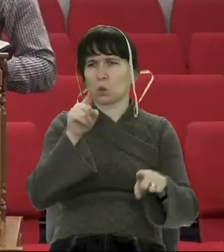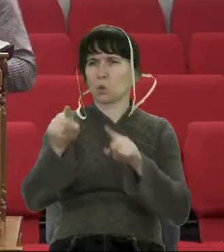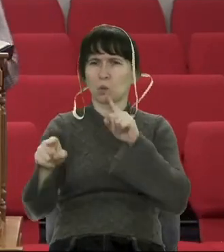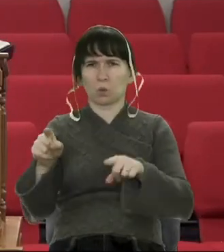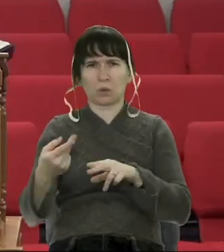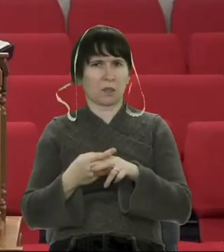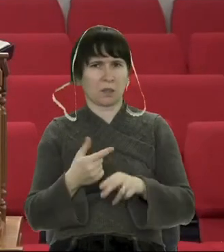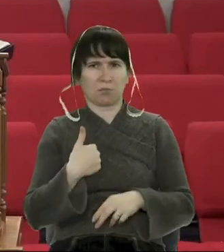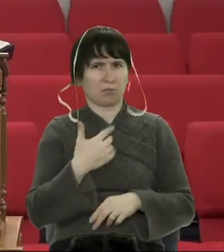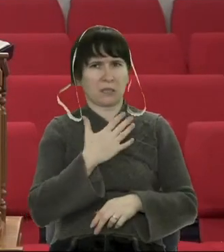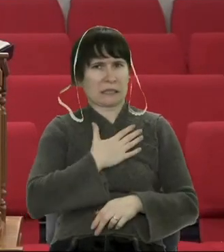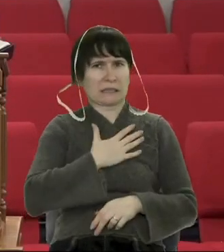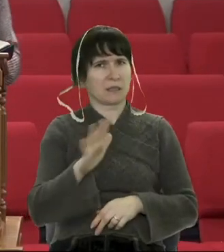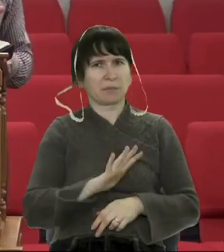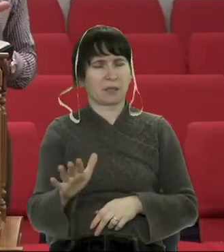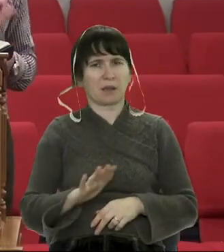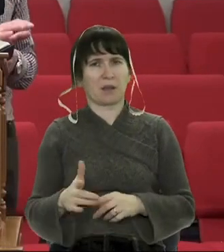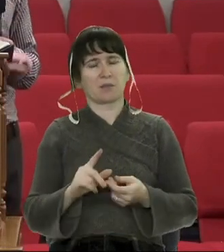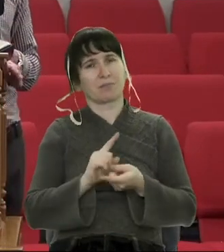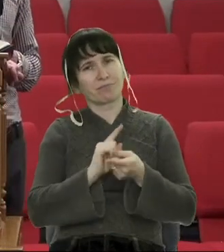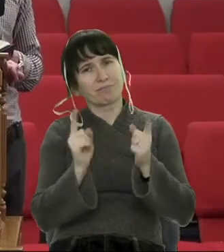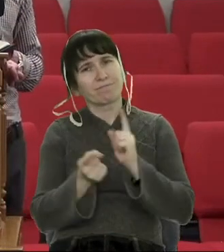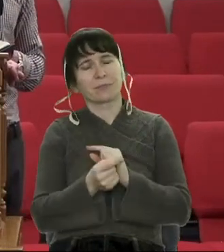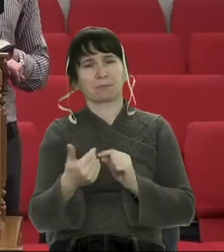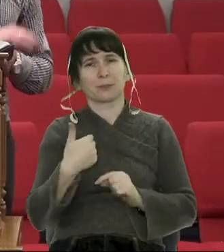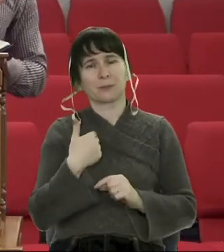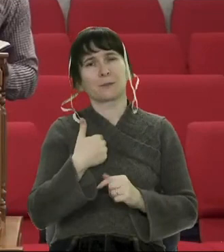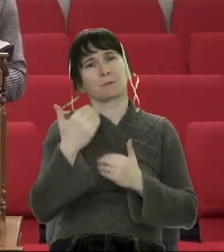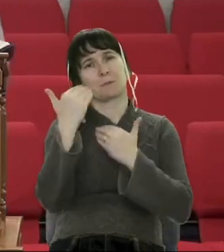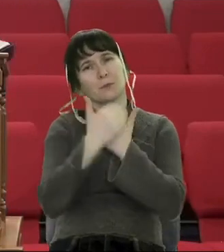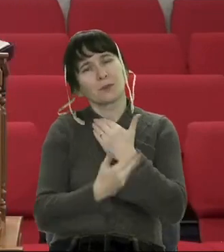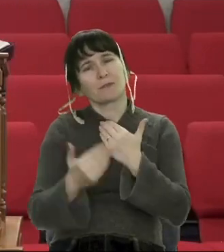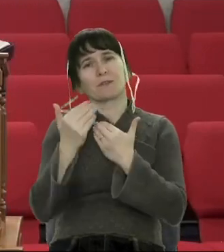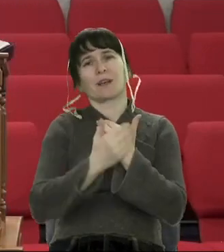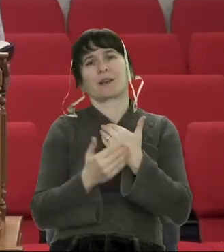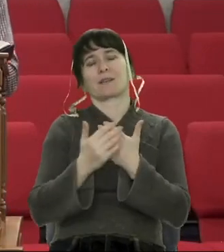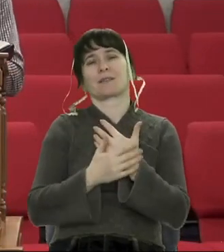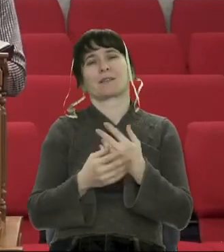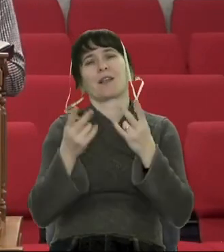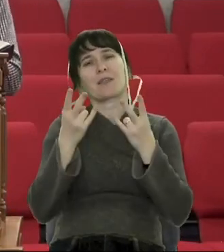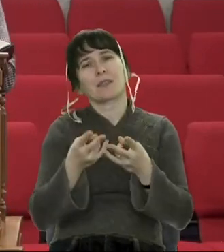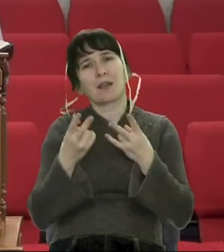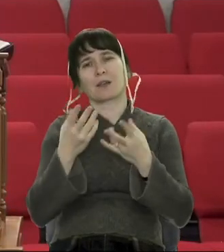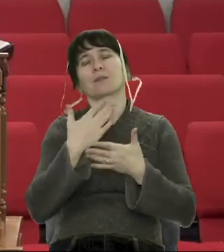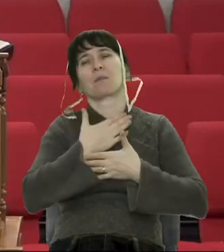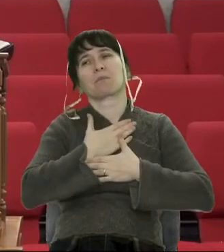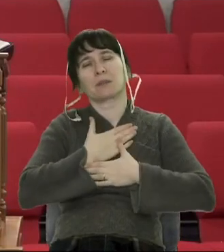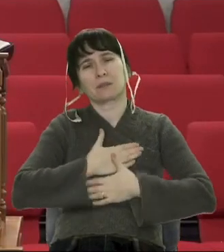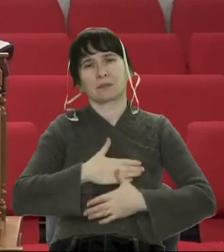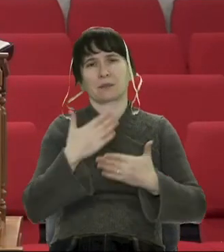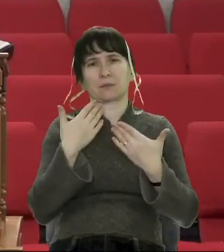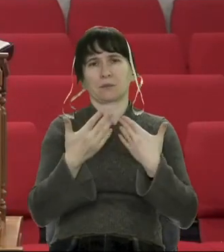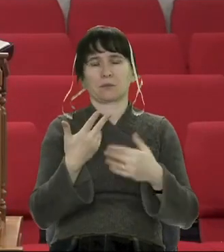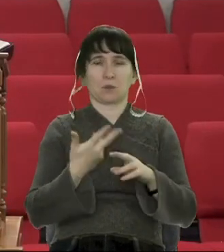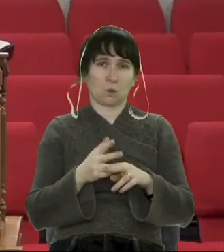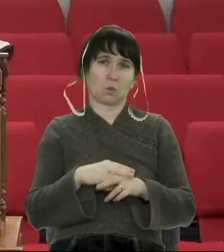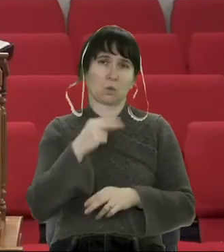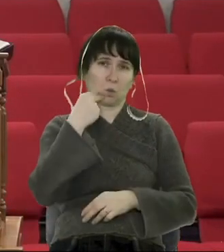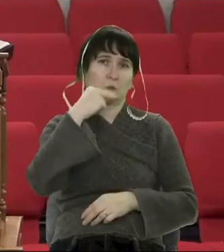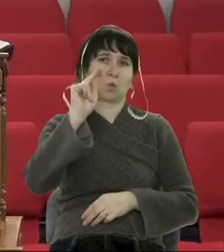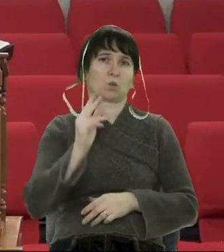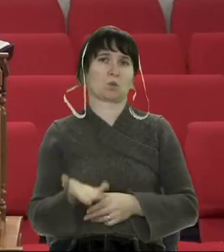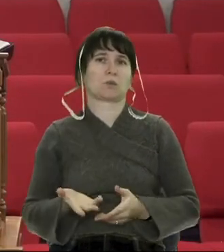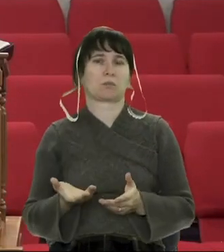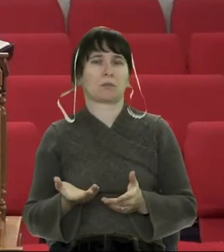Нам це ж так неприємно. Нам приємно чути зовсім іншу сторону. Коли постійно нас отак гладять. Це приємно.